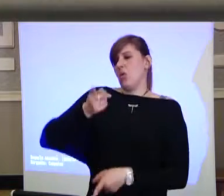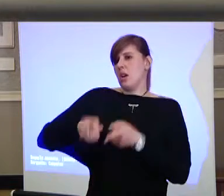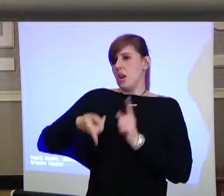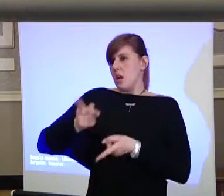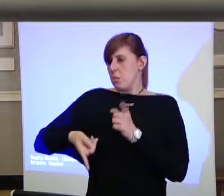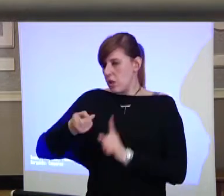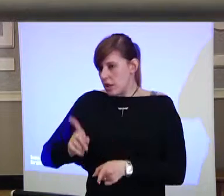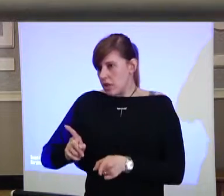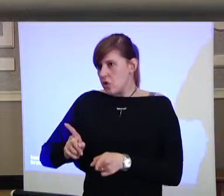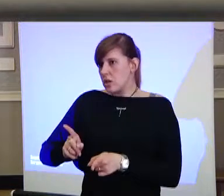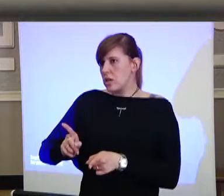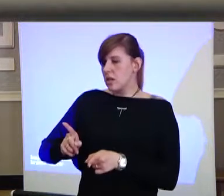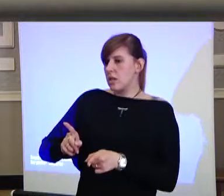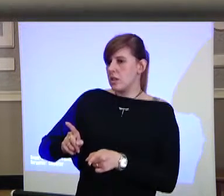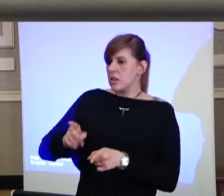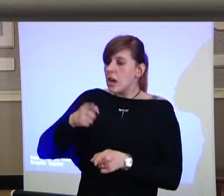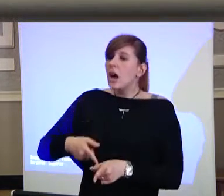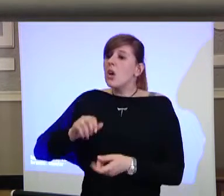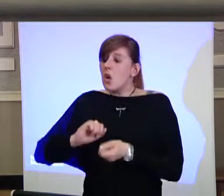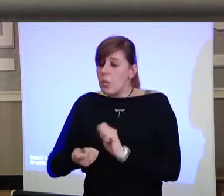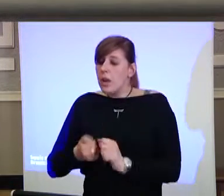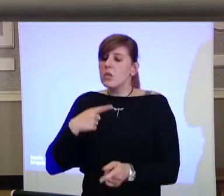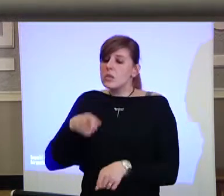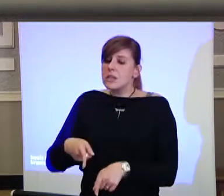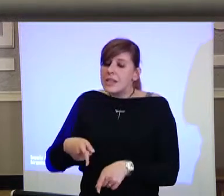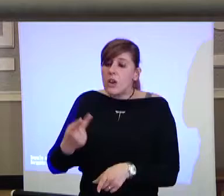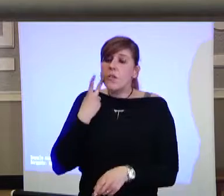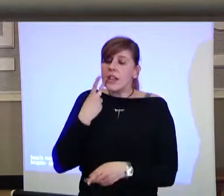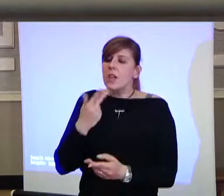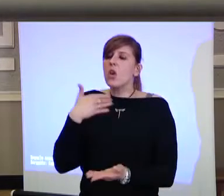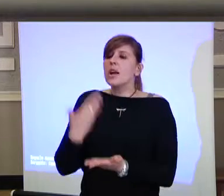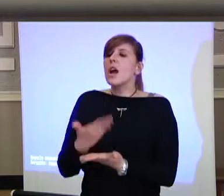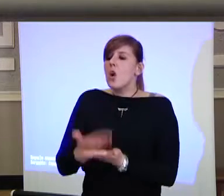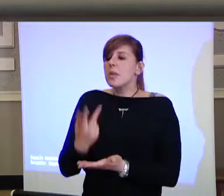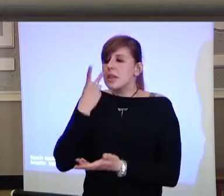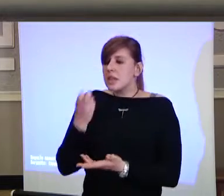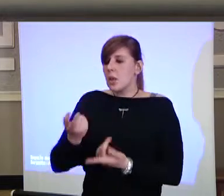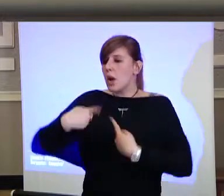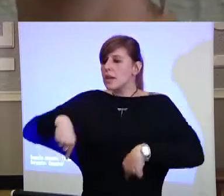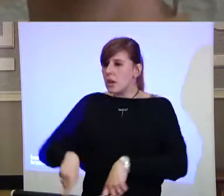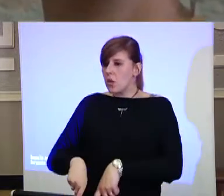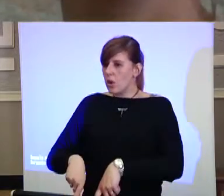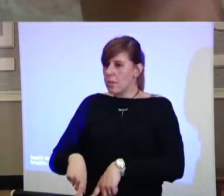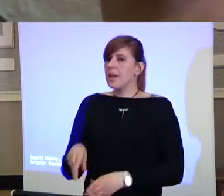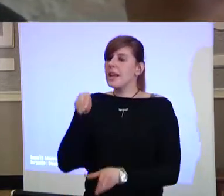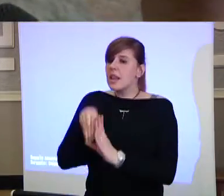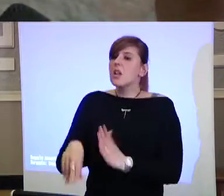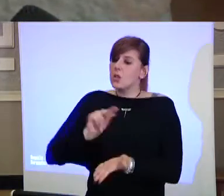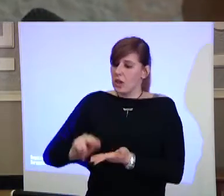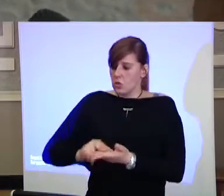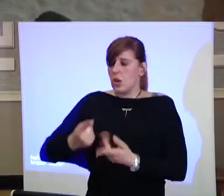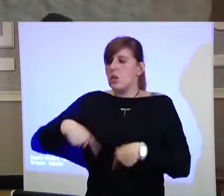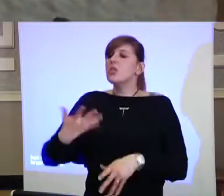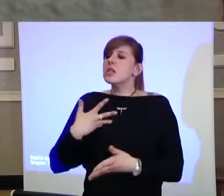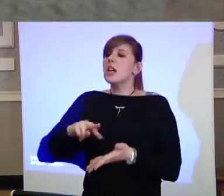e stanno trattando anche competenze che ci riguardano, perché all'interno della scuola poi discutiamo delle nostre problematiche.